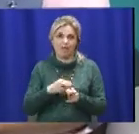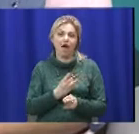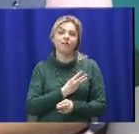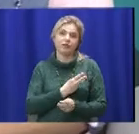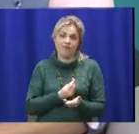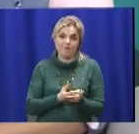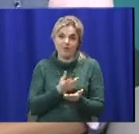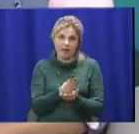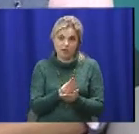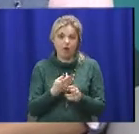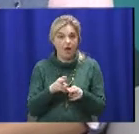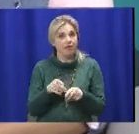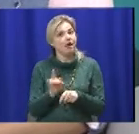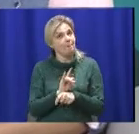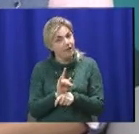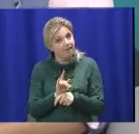знову ж таки міф?